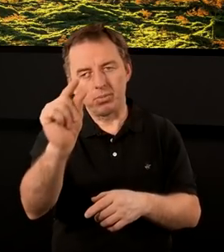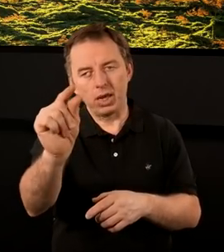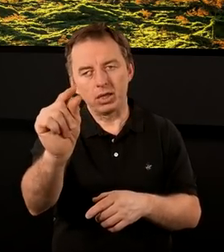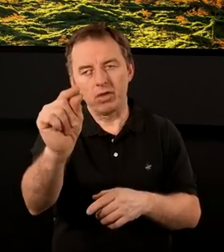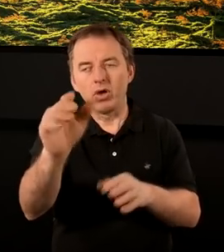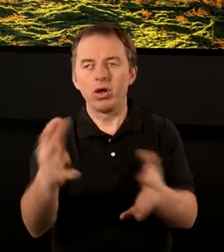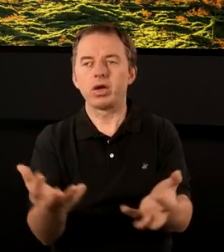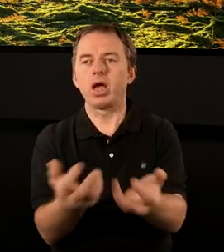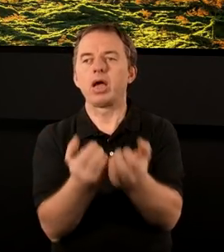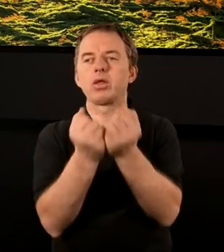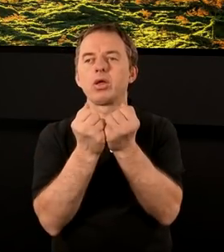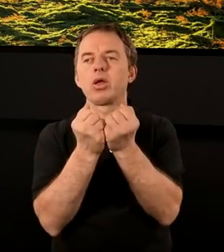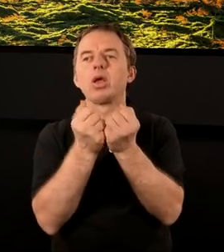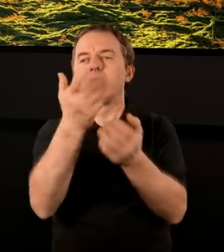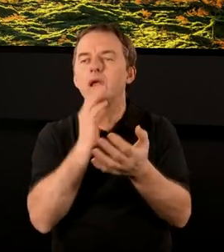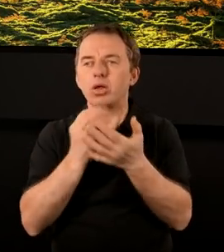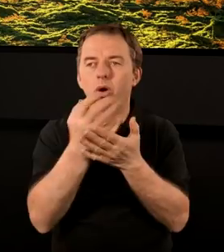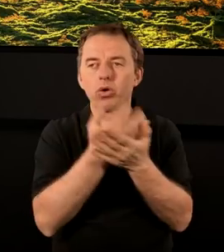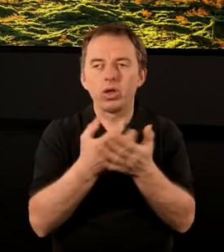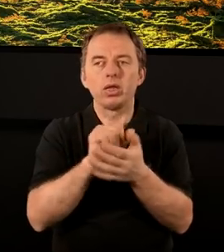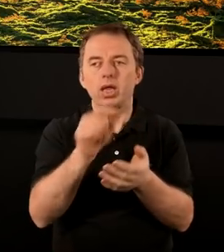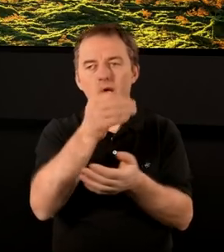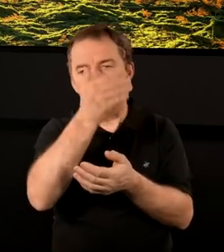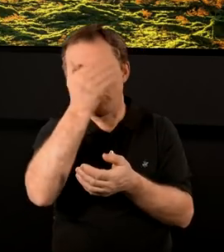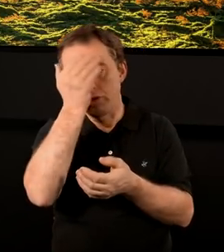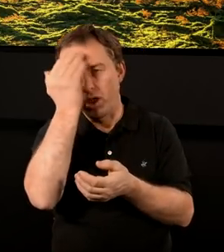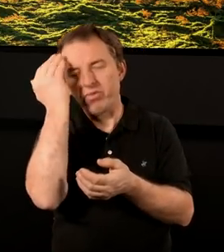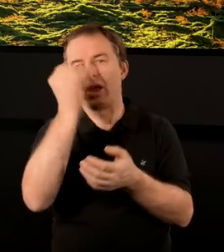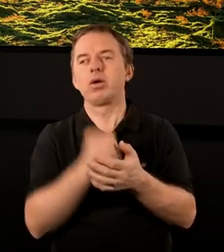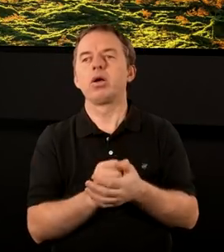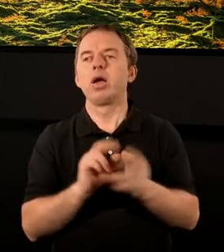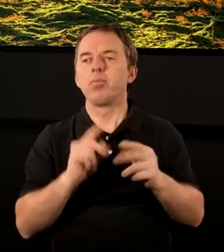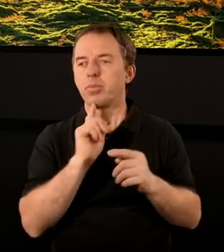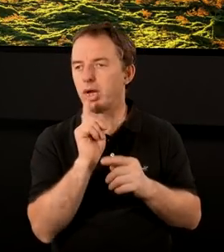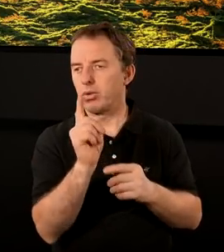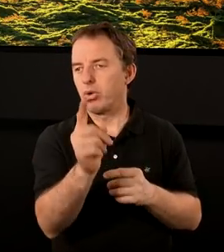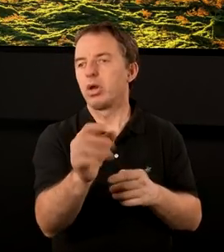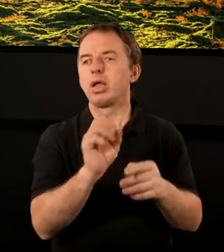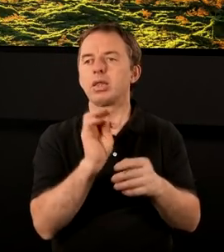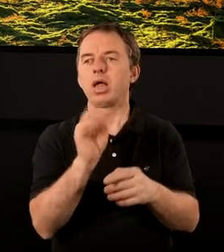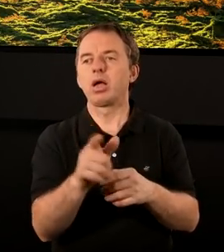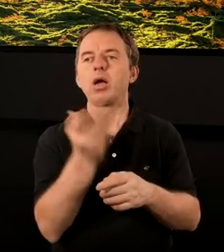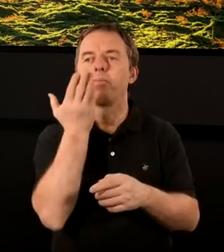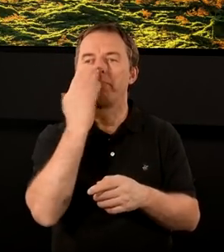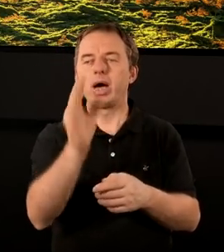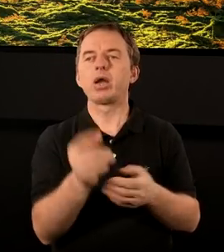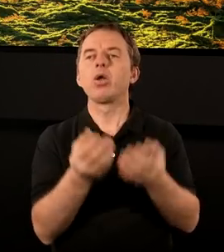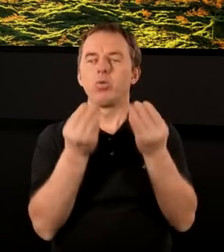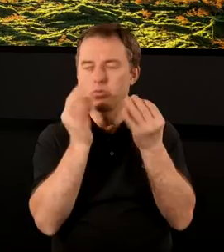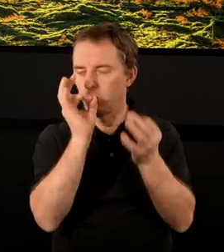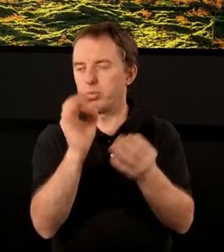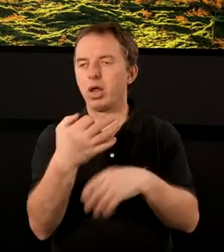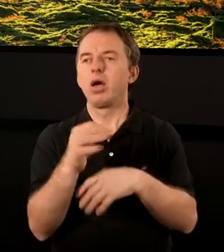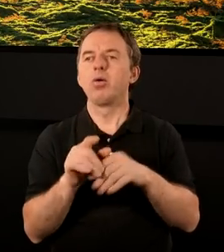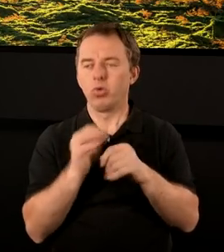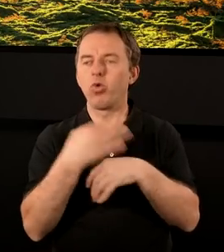perspektywę ratunku. Na ile skorzystali? My tego nie wiemy. Ale przesłanie to jest naprawdę takie bardzo uniwersalne.